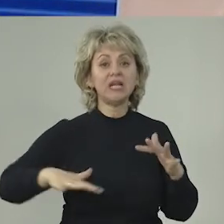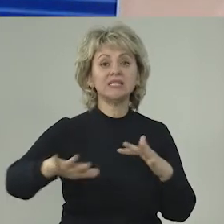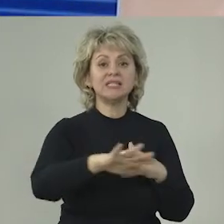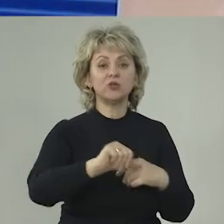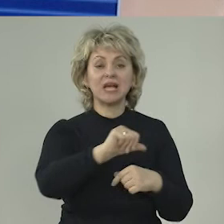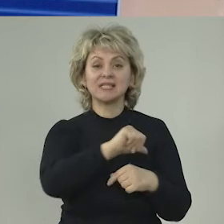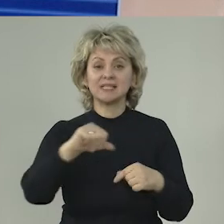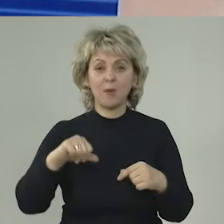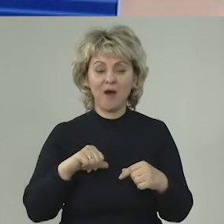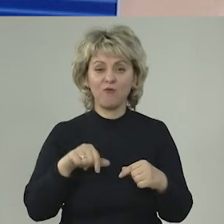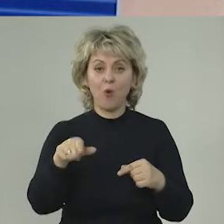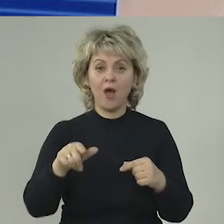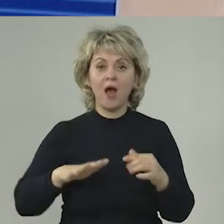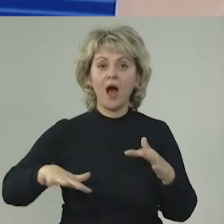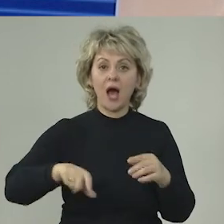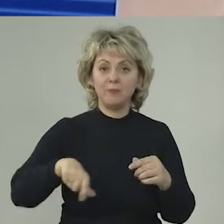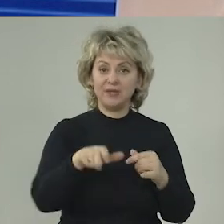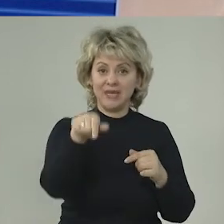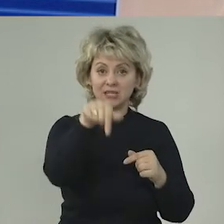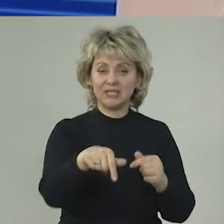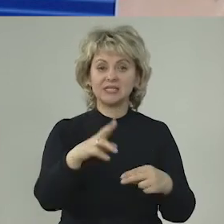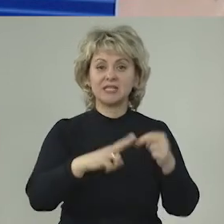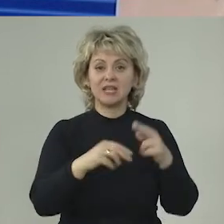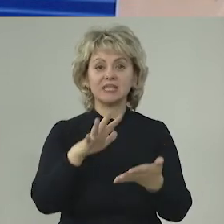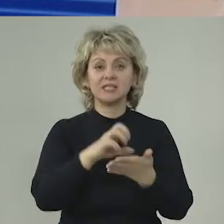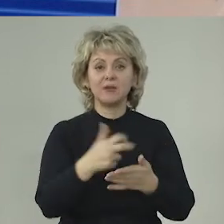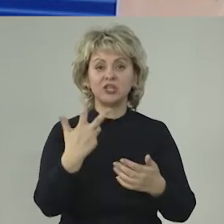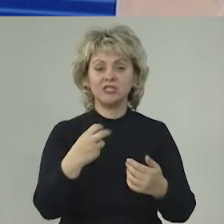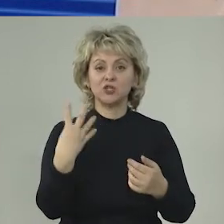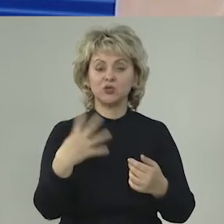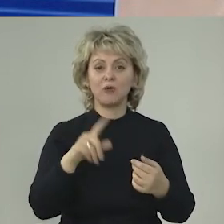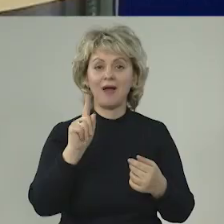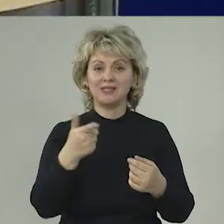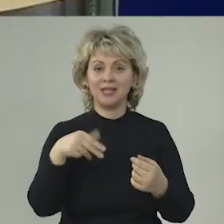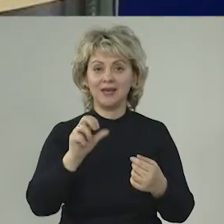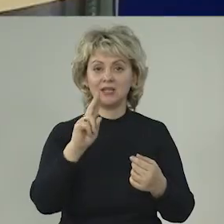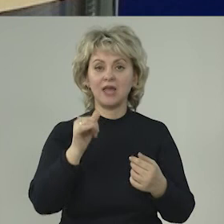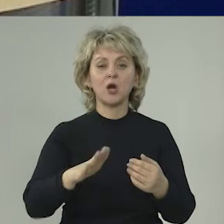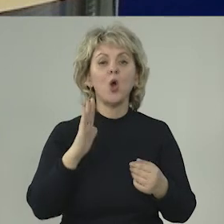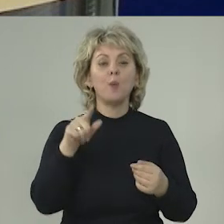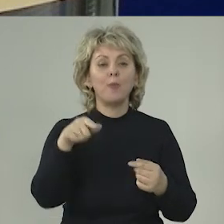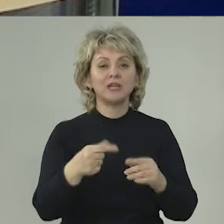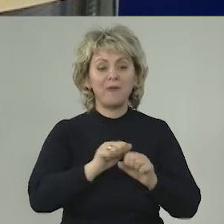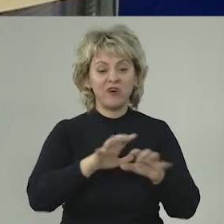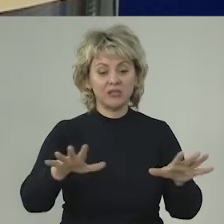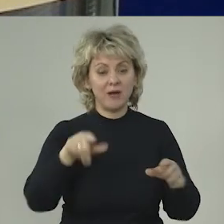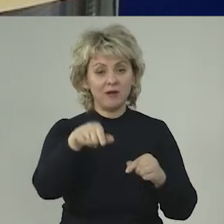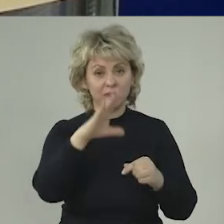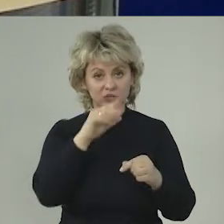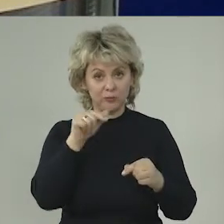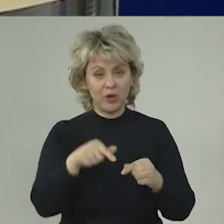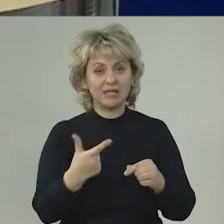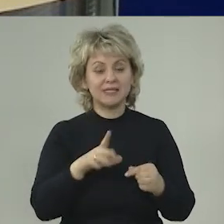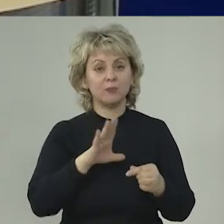Территория самого объекта в зоне его строительства занимает 341 гектар. Потенциально подтопляемые